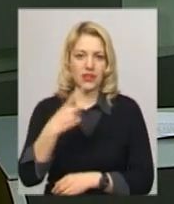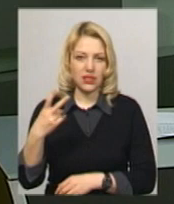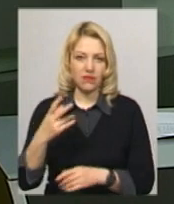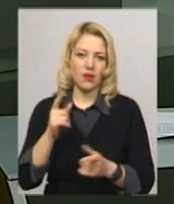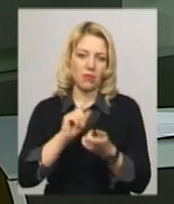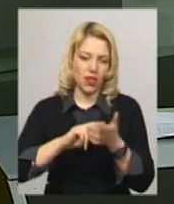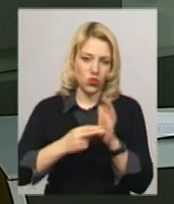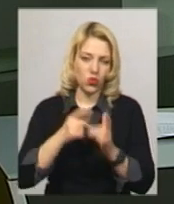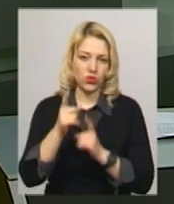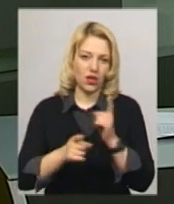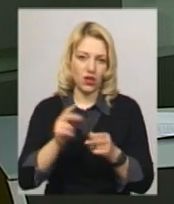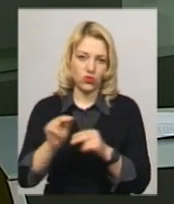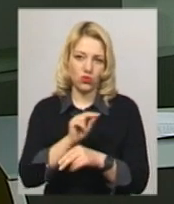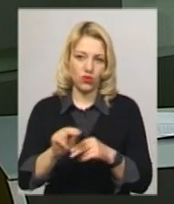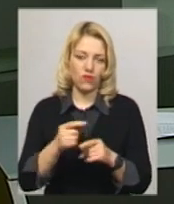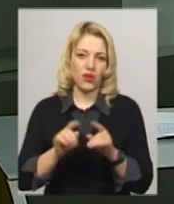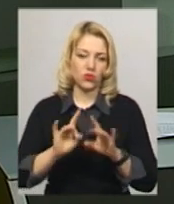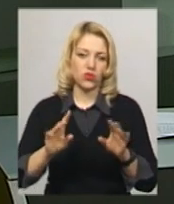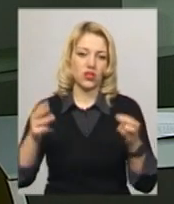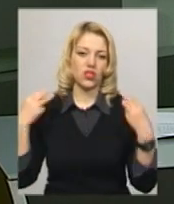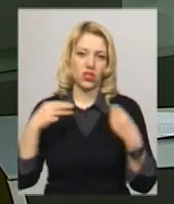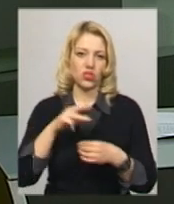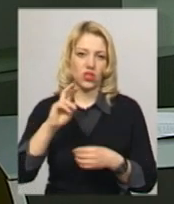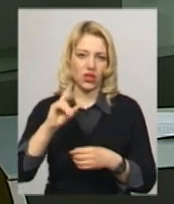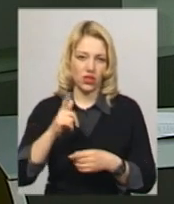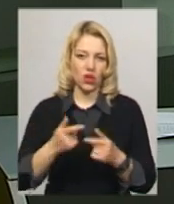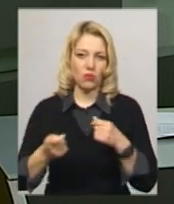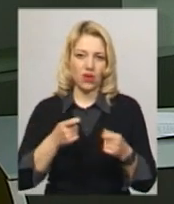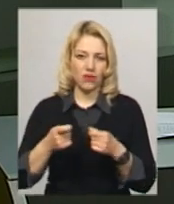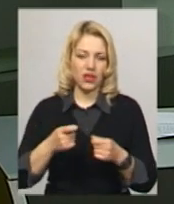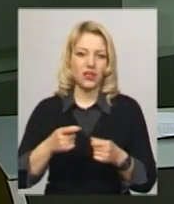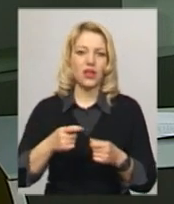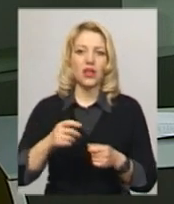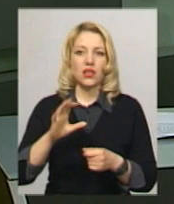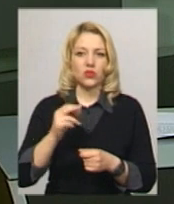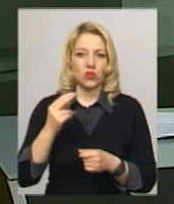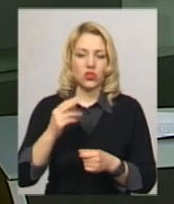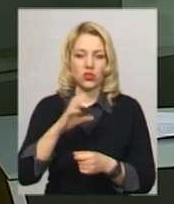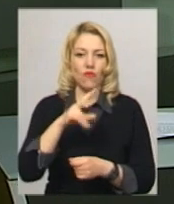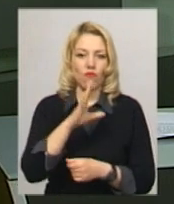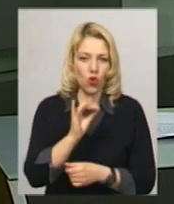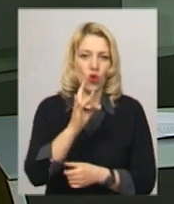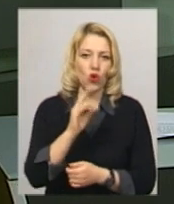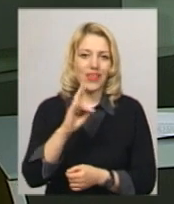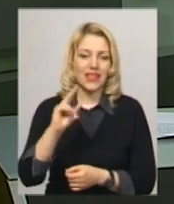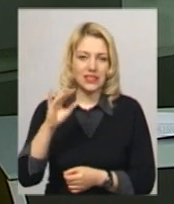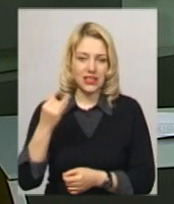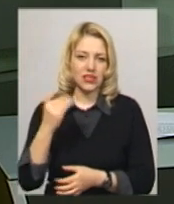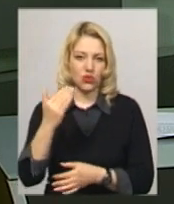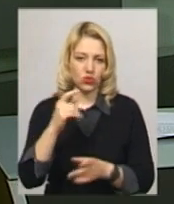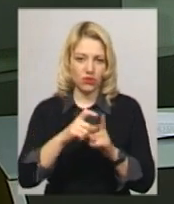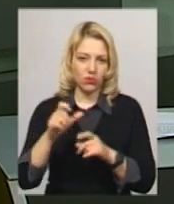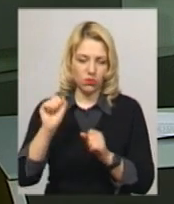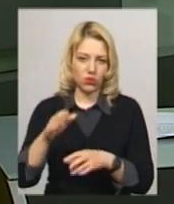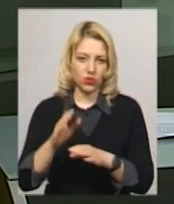реконструювати. Про це каже начальник міського управління, праці та соціального захисту населення Слов'ян Воронецький. За його словами, там буде